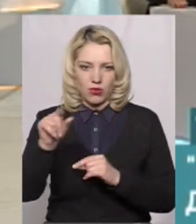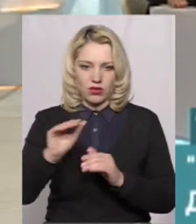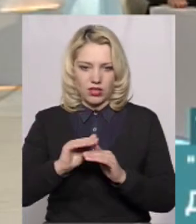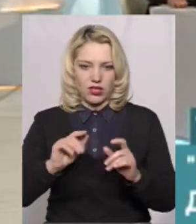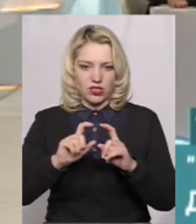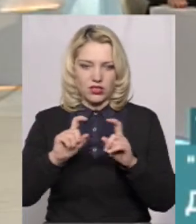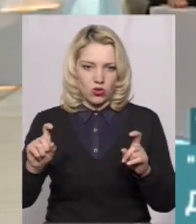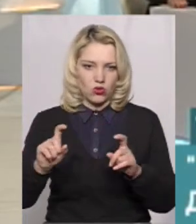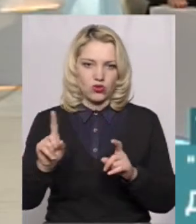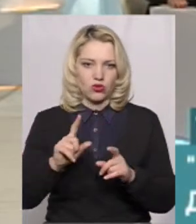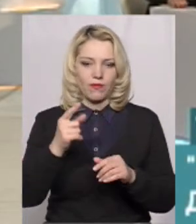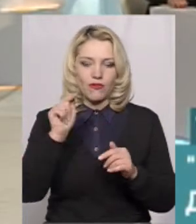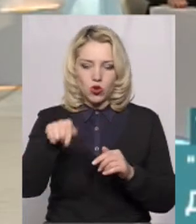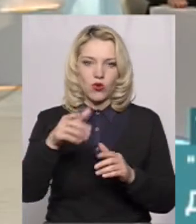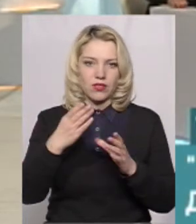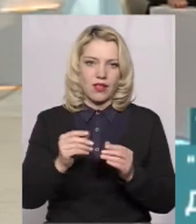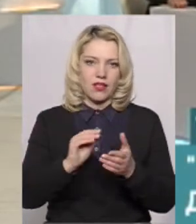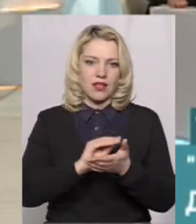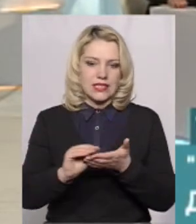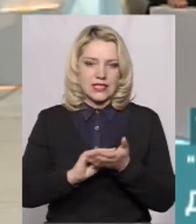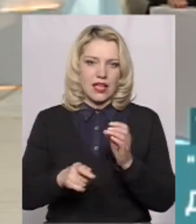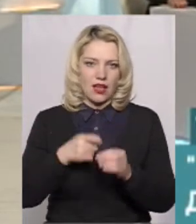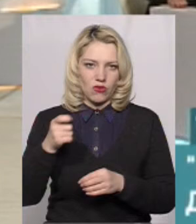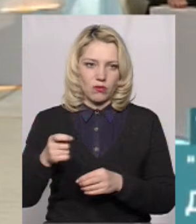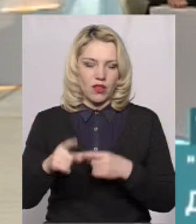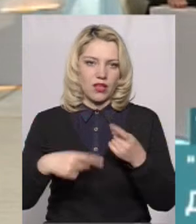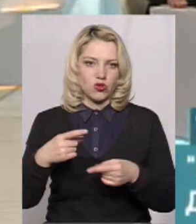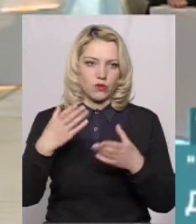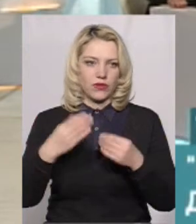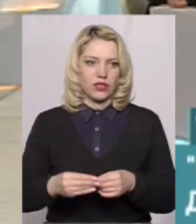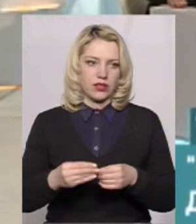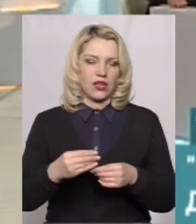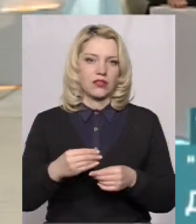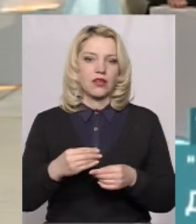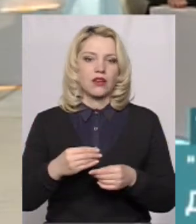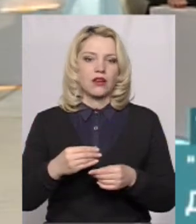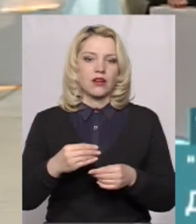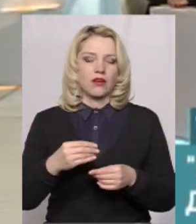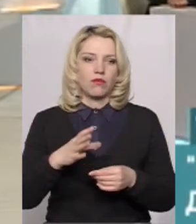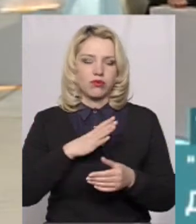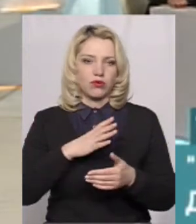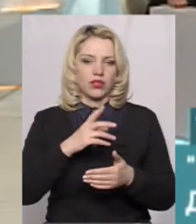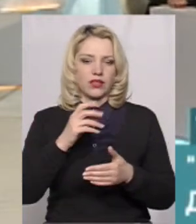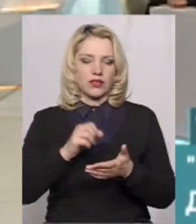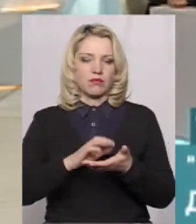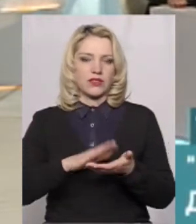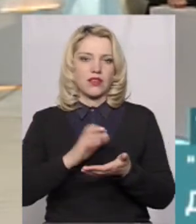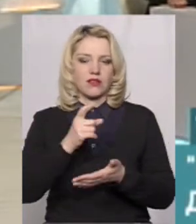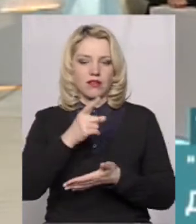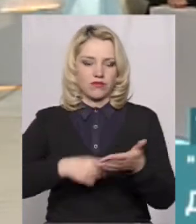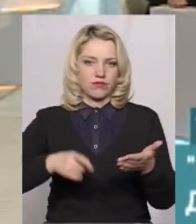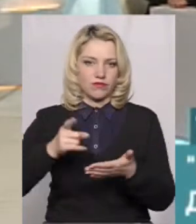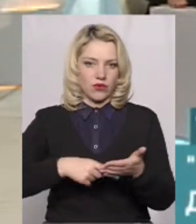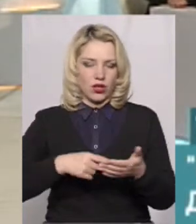писати заяву. На наступний день в списку ми були позначені як відмінений допуск. В результаті ми останні в